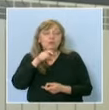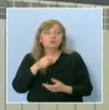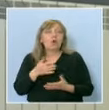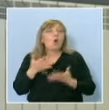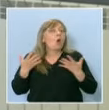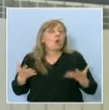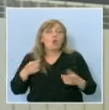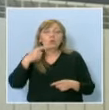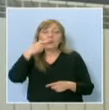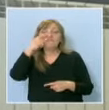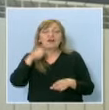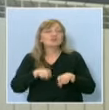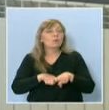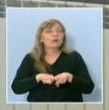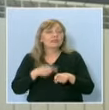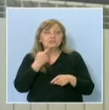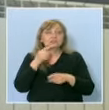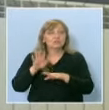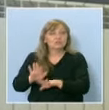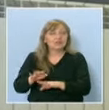приятелството за тебе? Много.